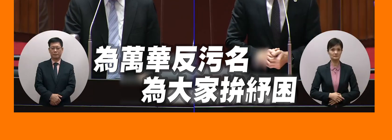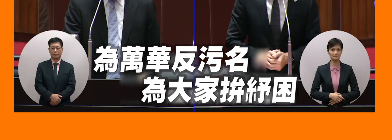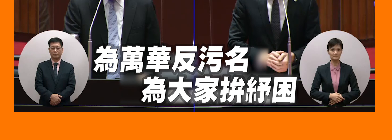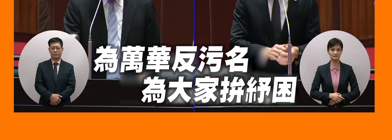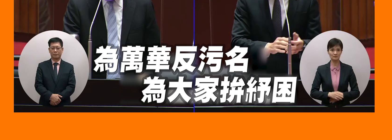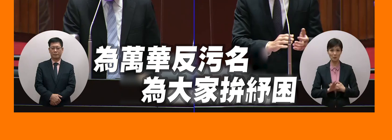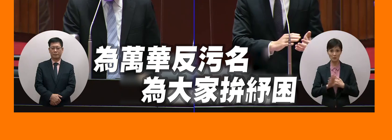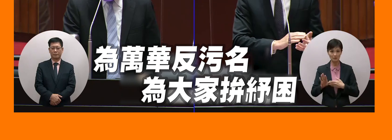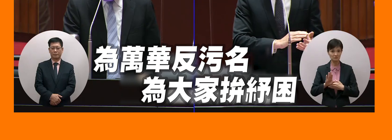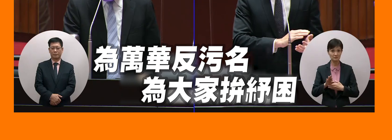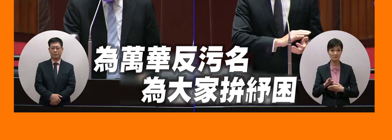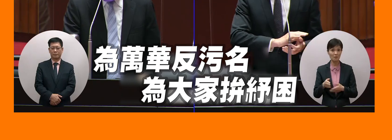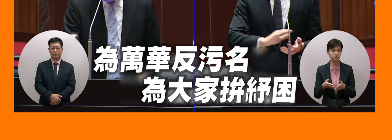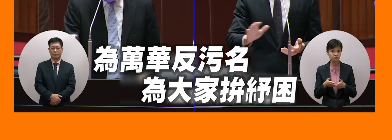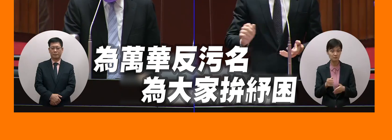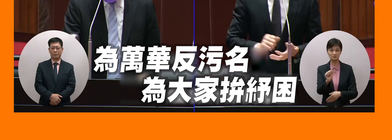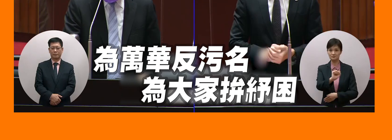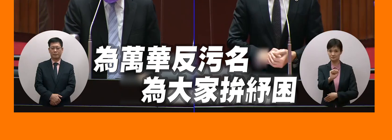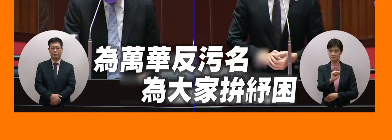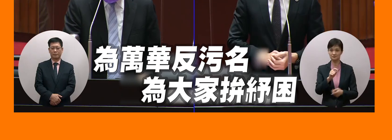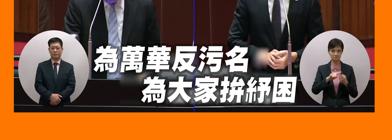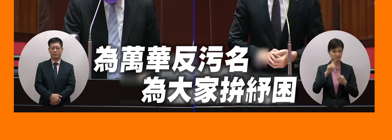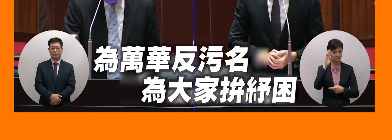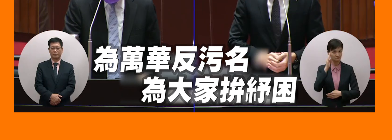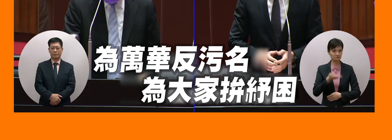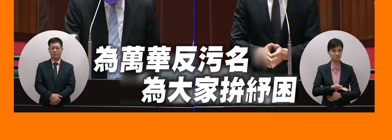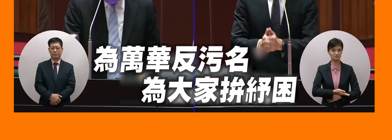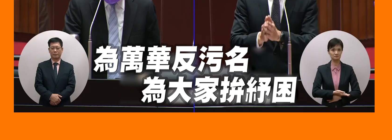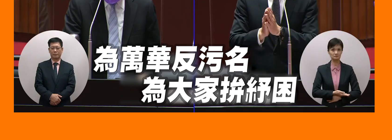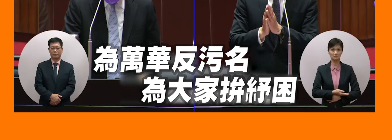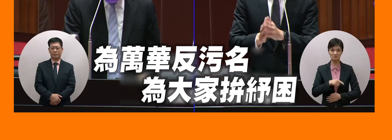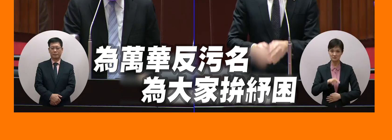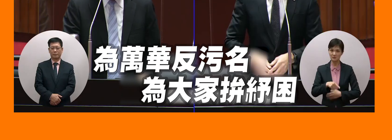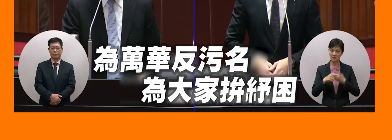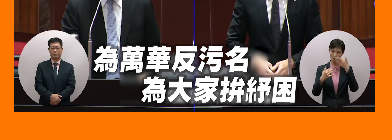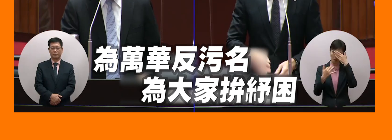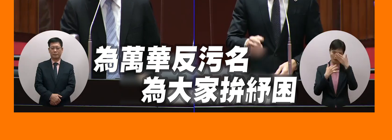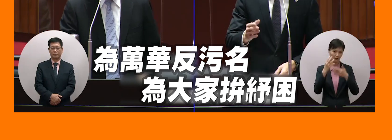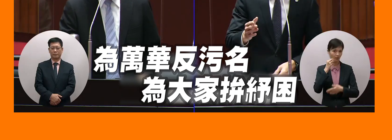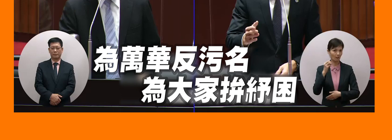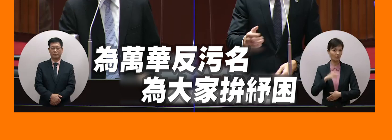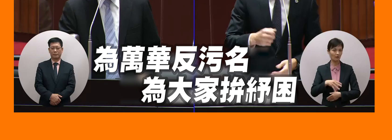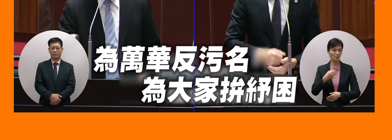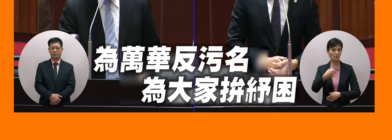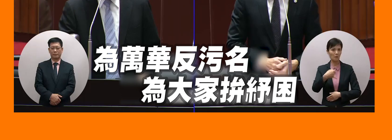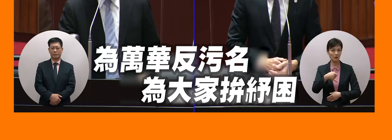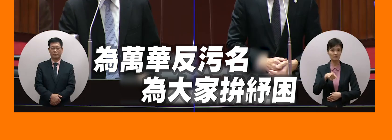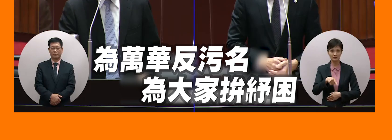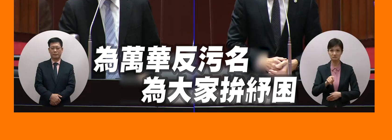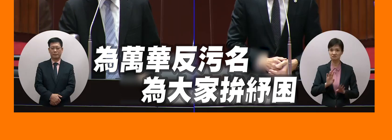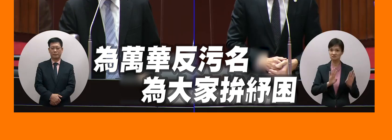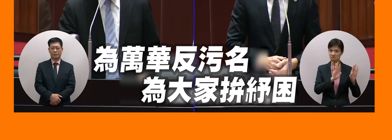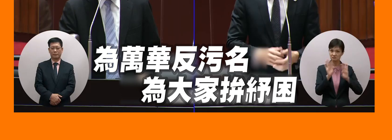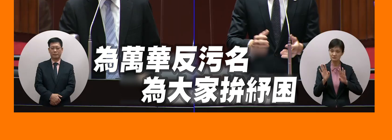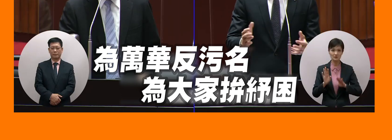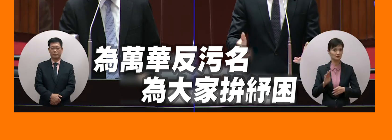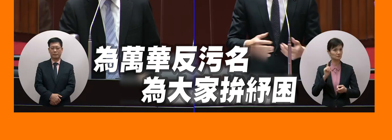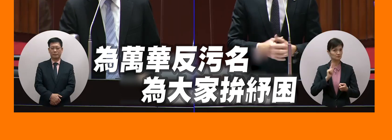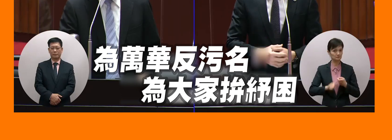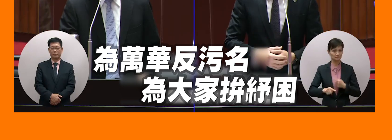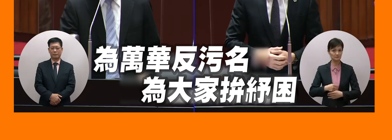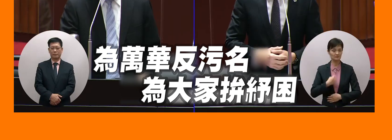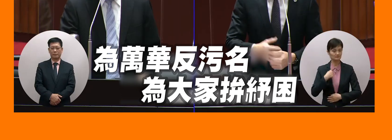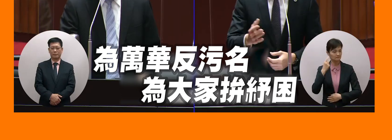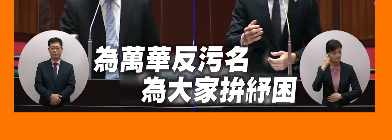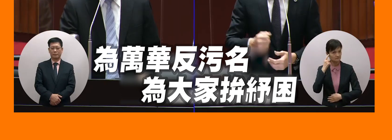也不行所以說面對這種無淨化的這些行為我是願望說一定可以用這個利用這個機會替我們